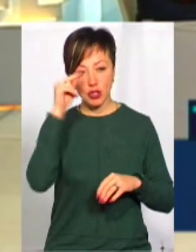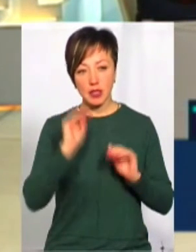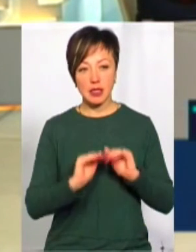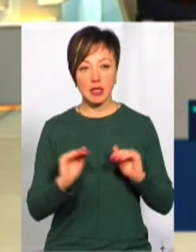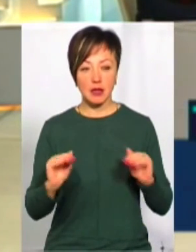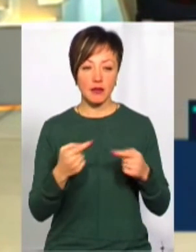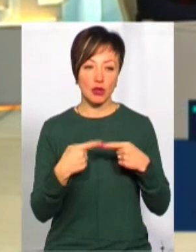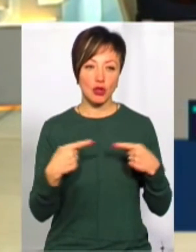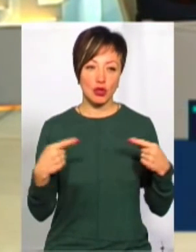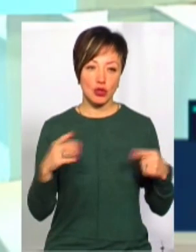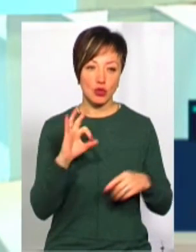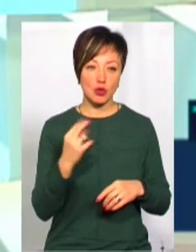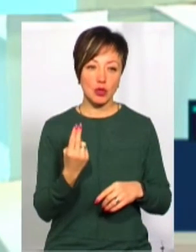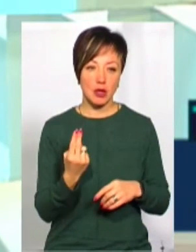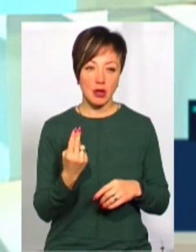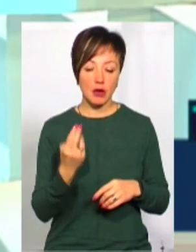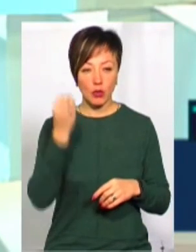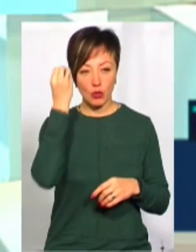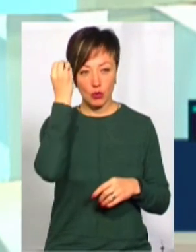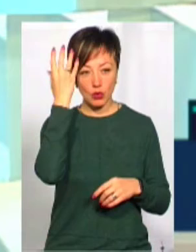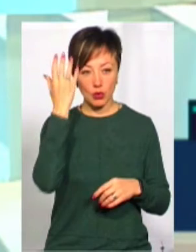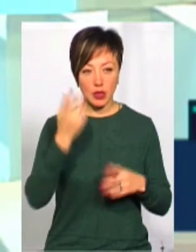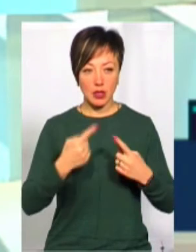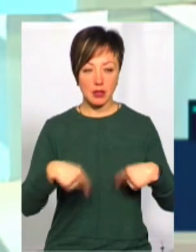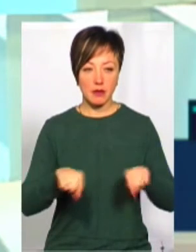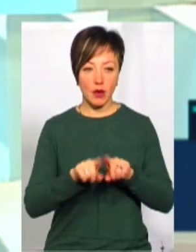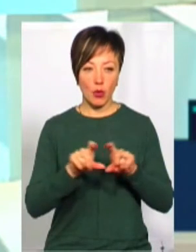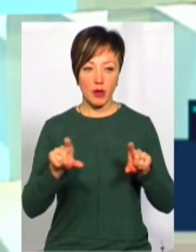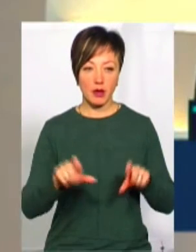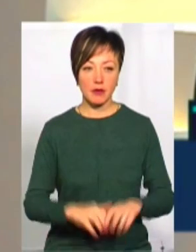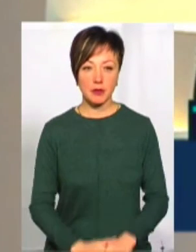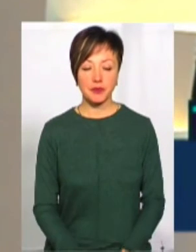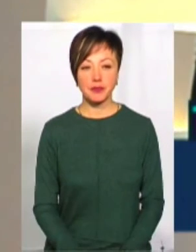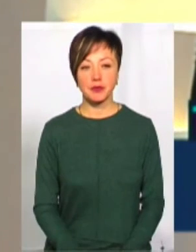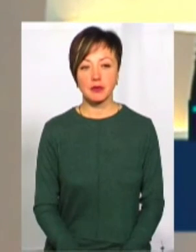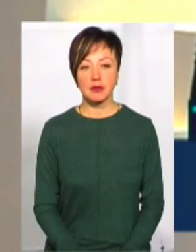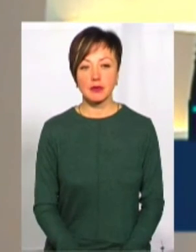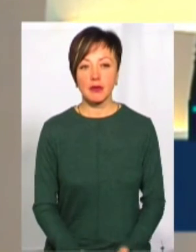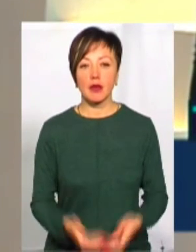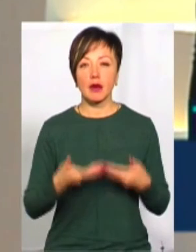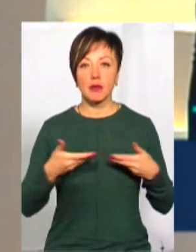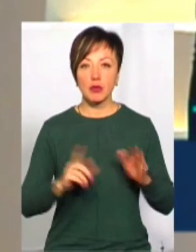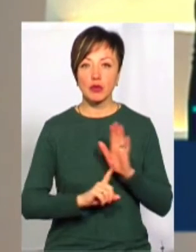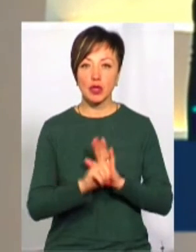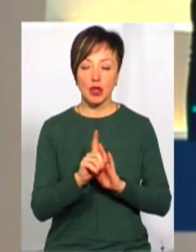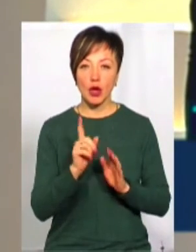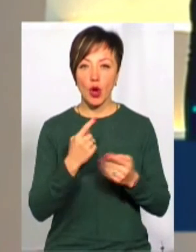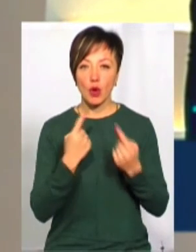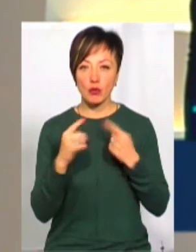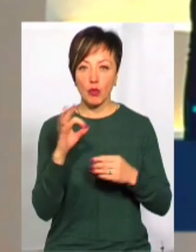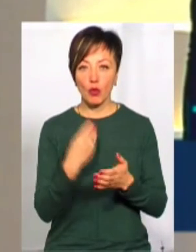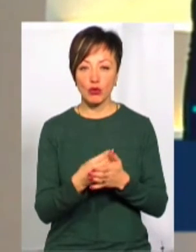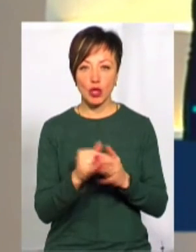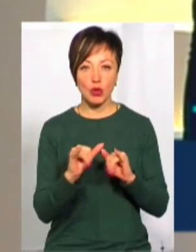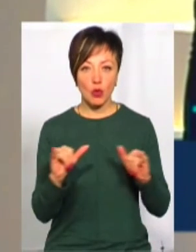садків і інших соціально-культурних сфер об'єктів. От ми почали розмову про бюджет розвитку